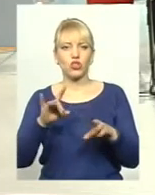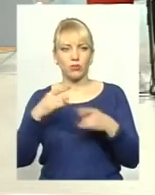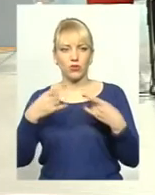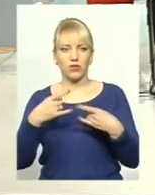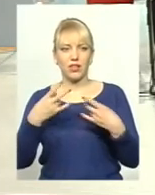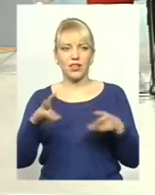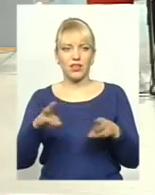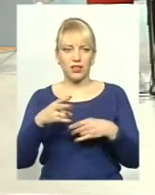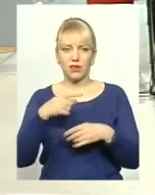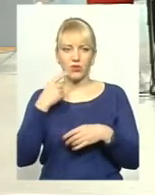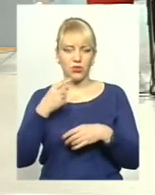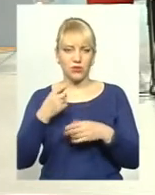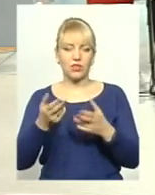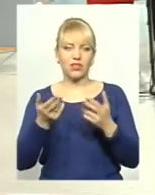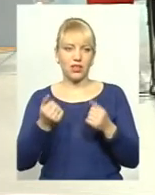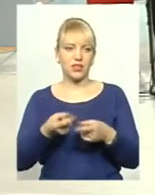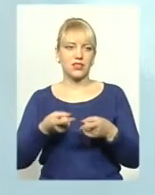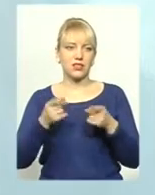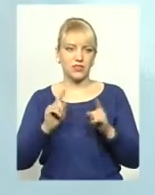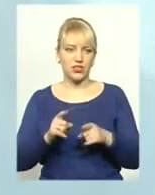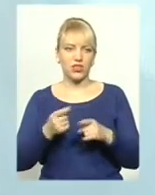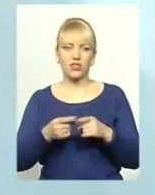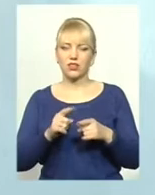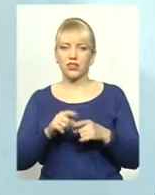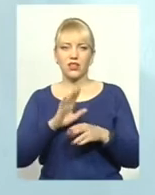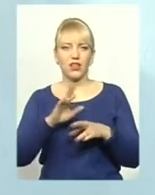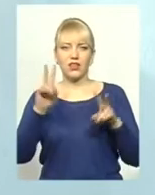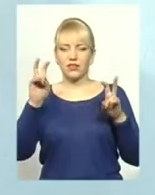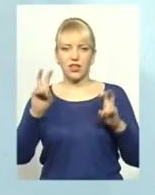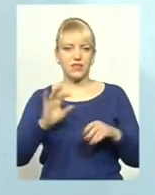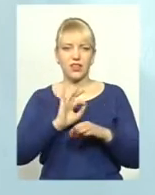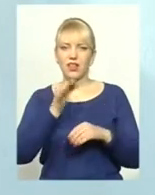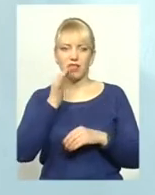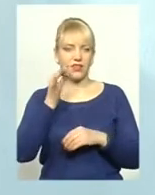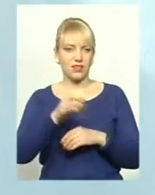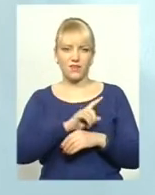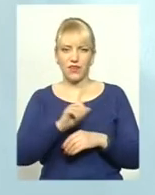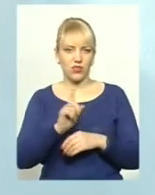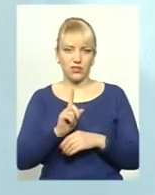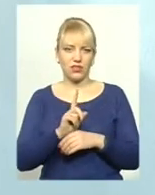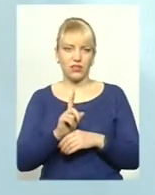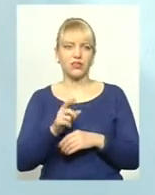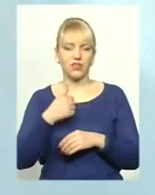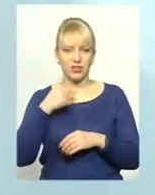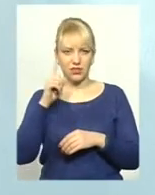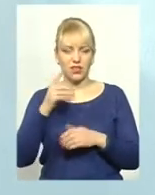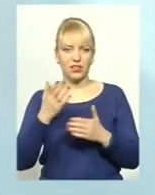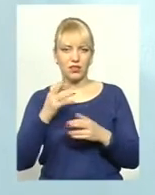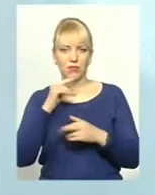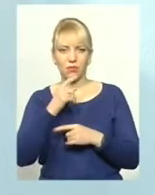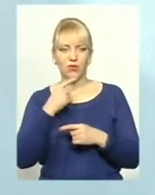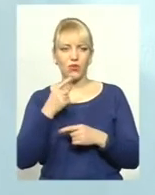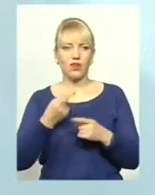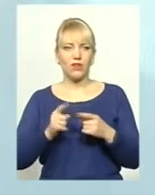Не треба цього казати. Звичайно, я ніколи називаю назви препаратів. Тру фармацевти знають, за який препарат говорить. Я ще раз нагадую, він